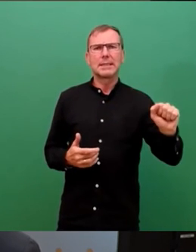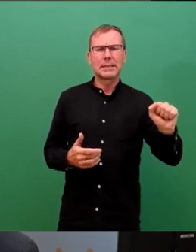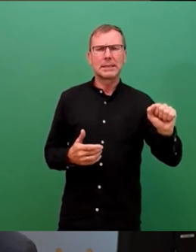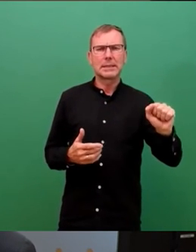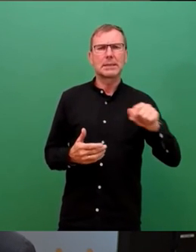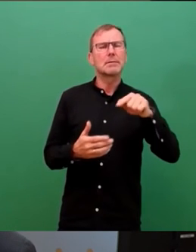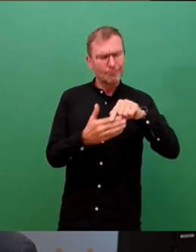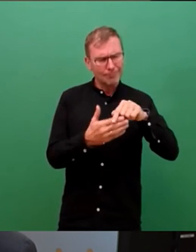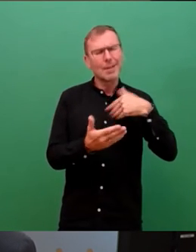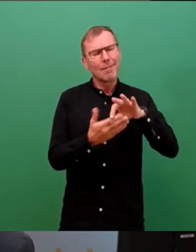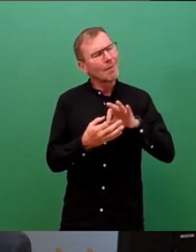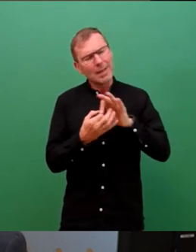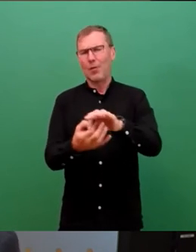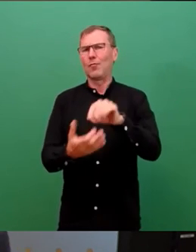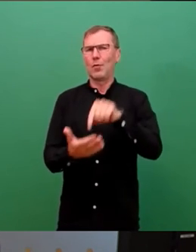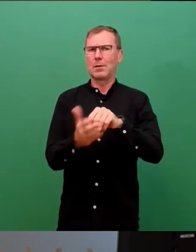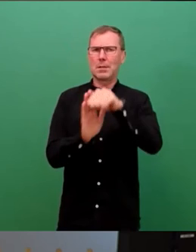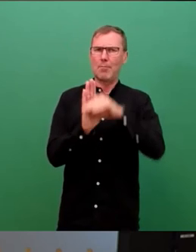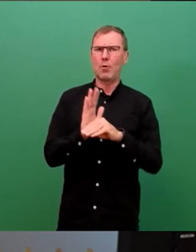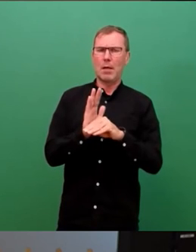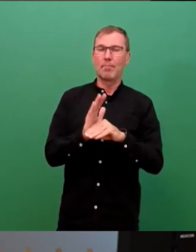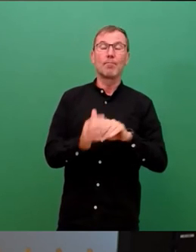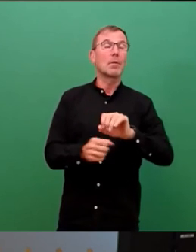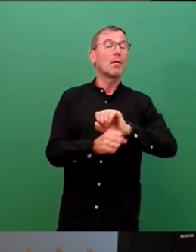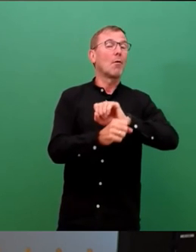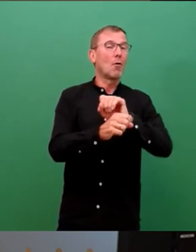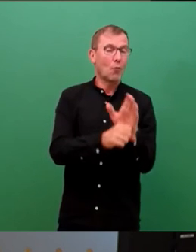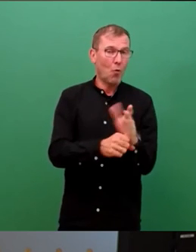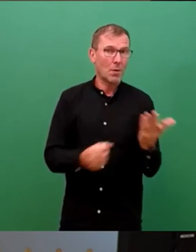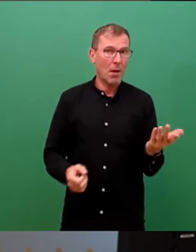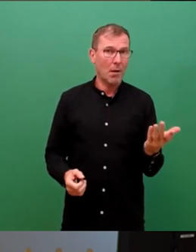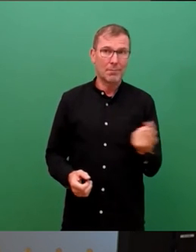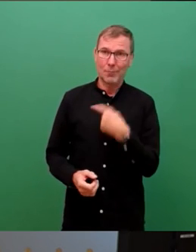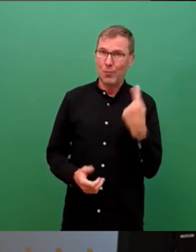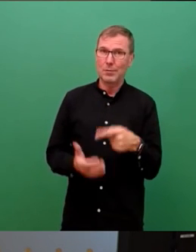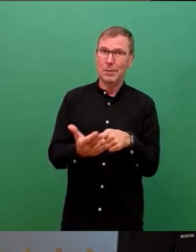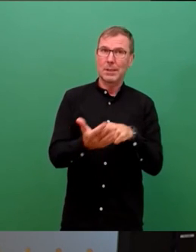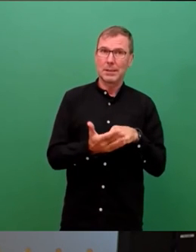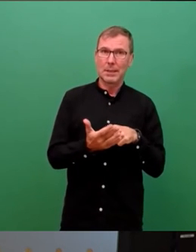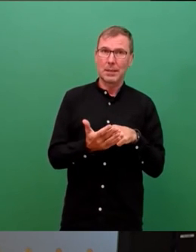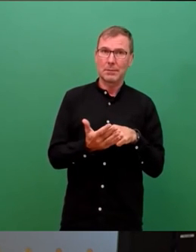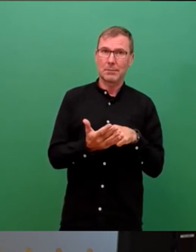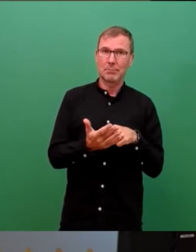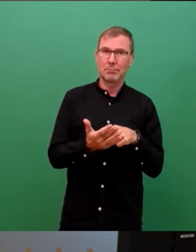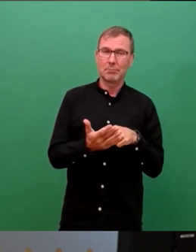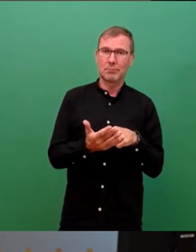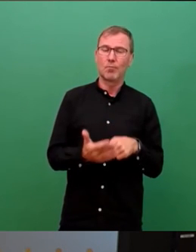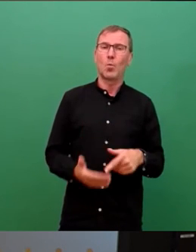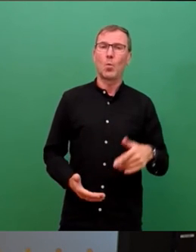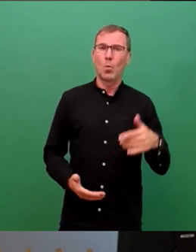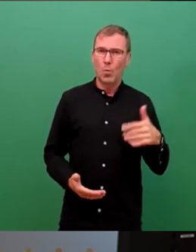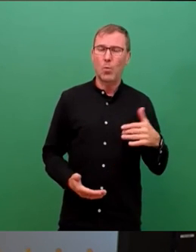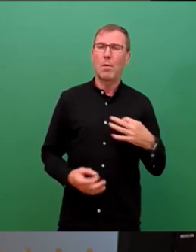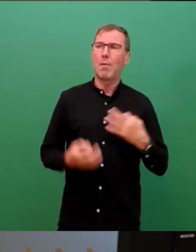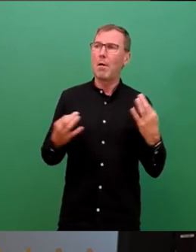fortführen. Die Corona-Pandemie hat uns allen gezeigt, welchen Stellenwert eine innovative